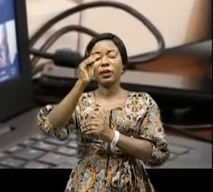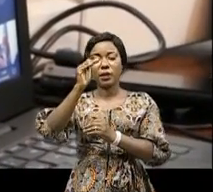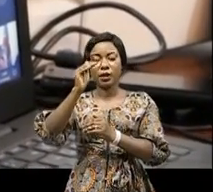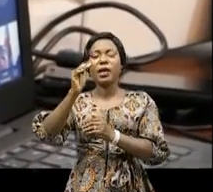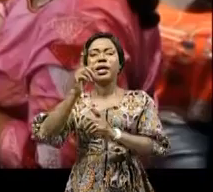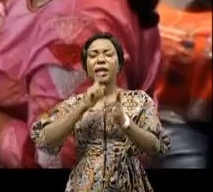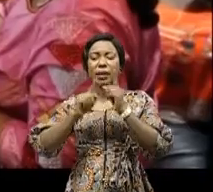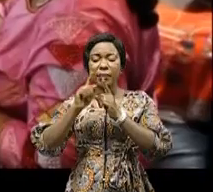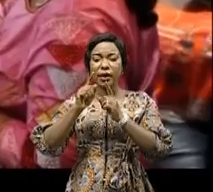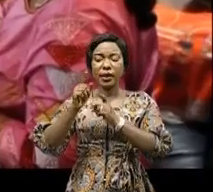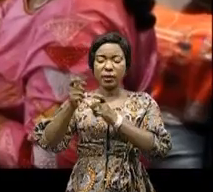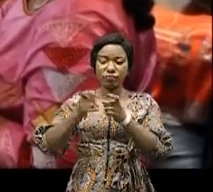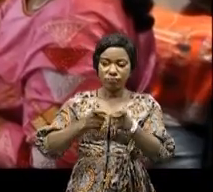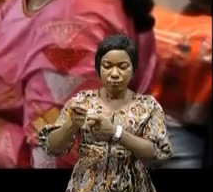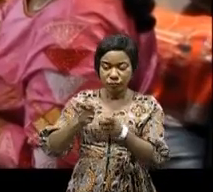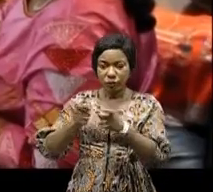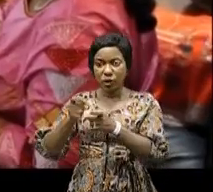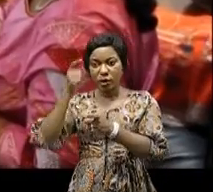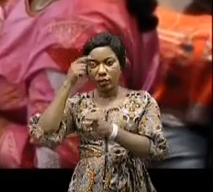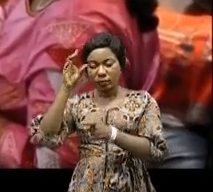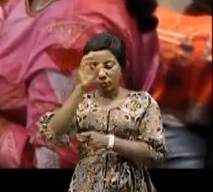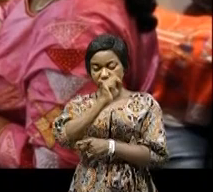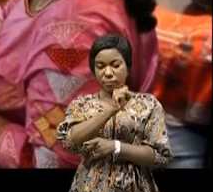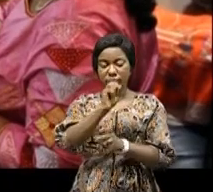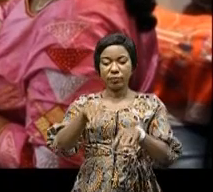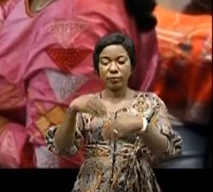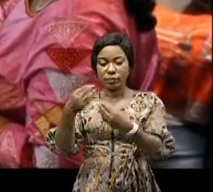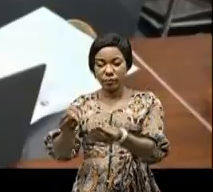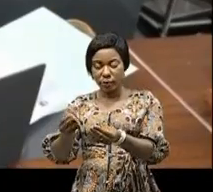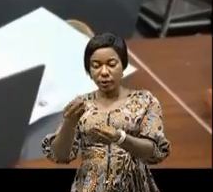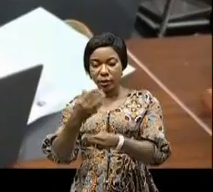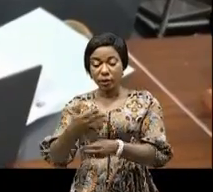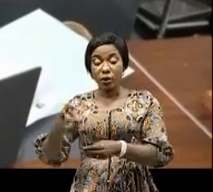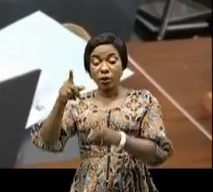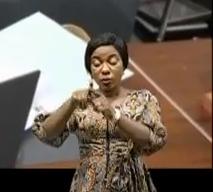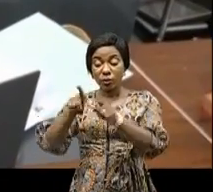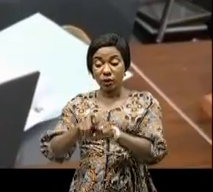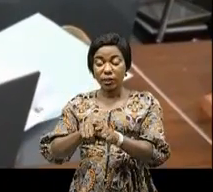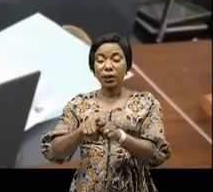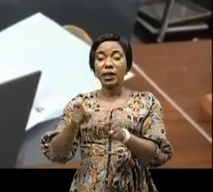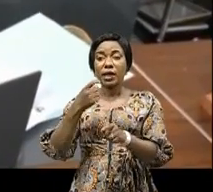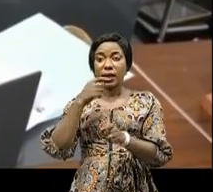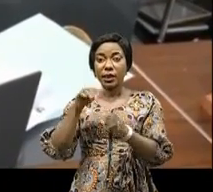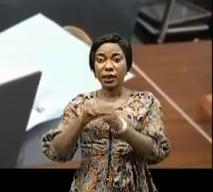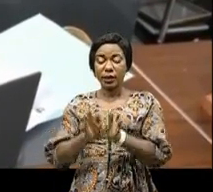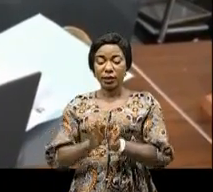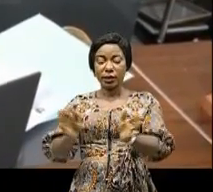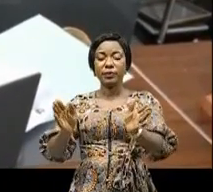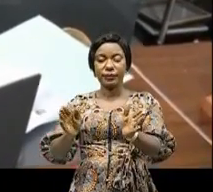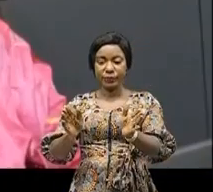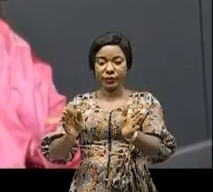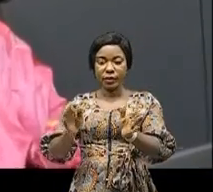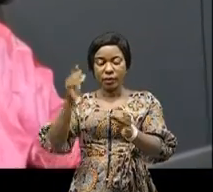évoqué les orientations principales retenues pour la mise en œuvre. Il s'agit respectivement de la généralisation du système